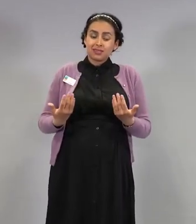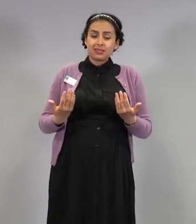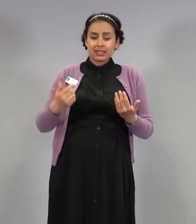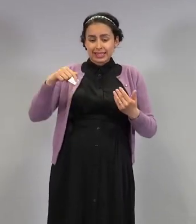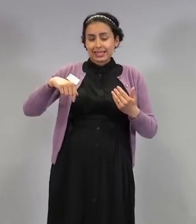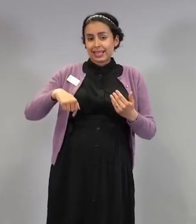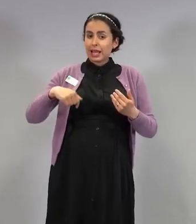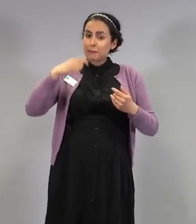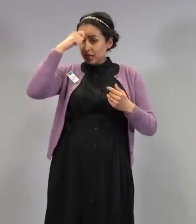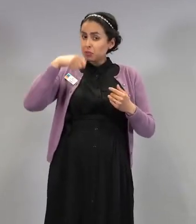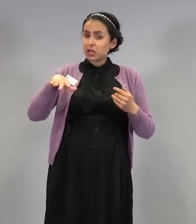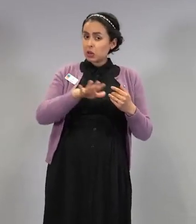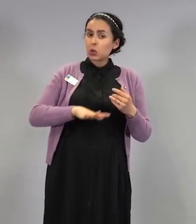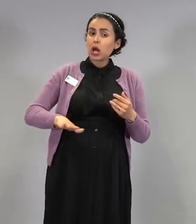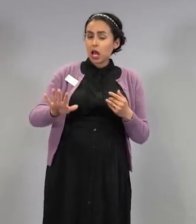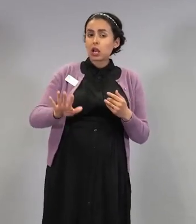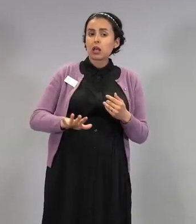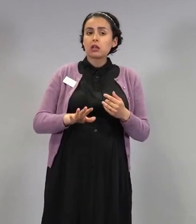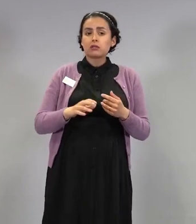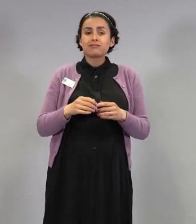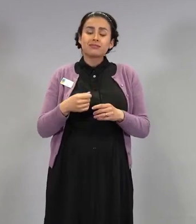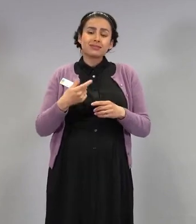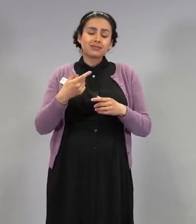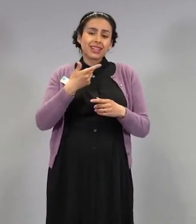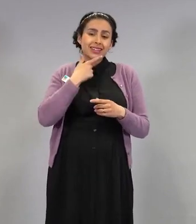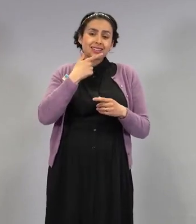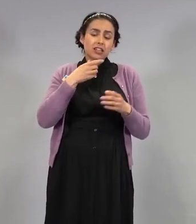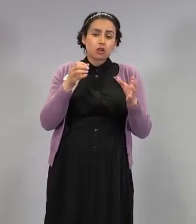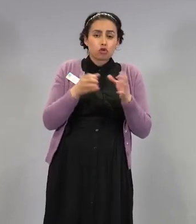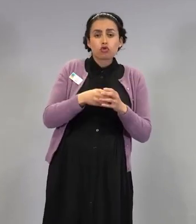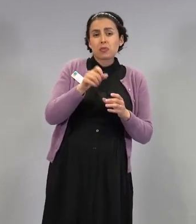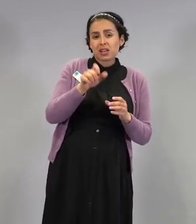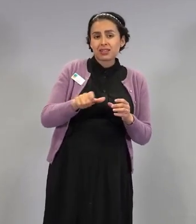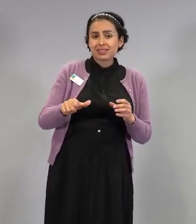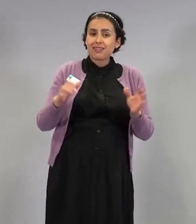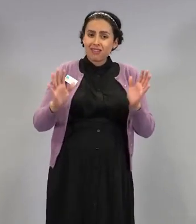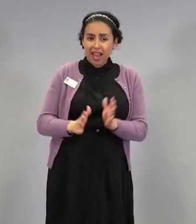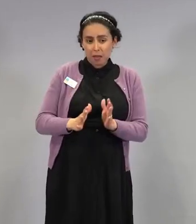Ja silloin voi olla riskiryhmäläisiäkin hiukan vähemmän ja sen takia on päästy etenemään.